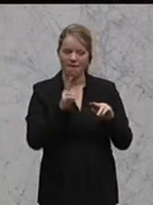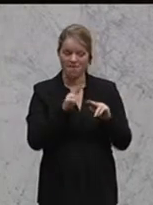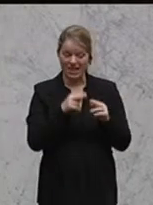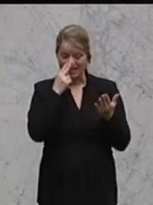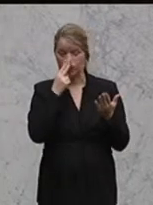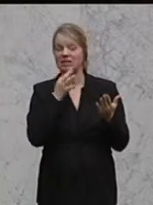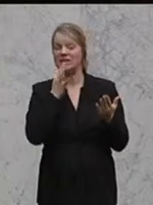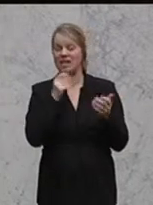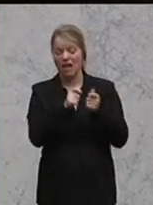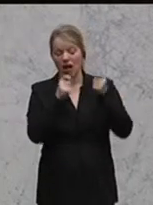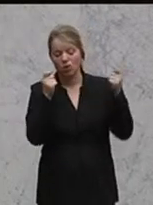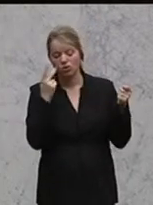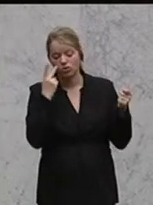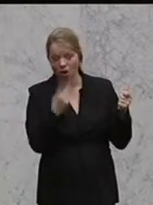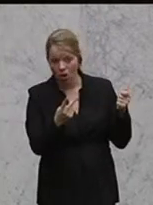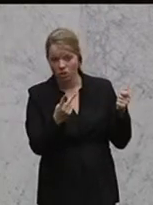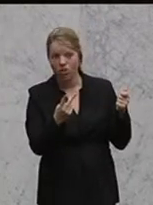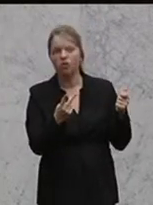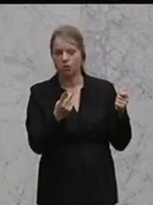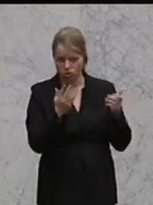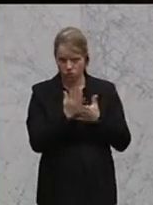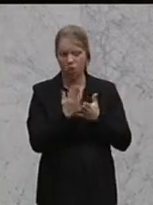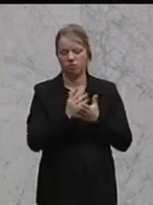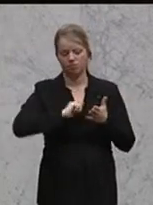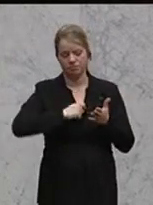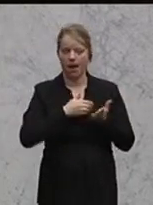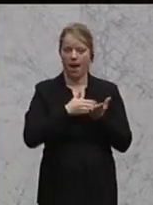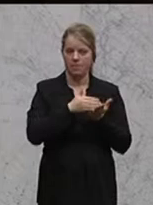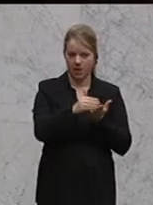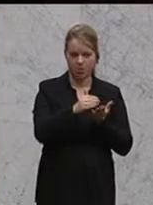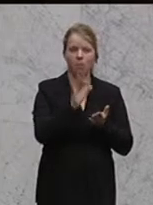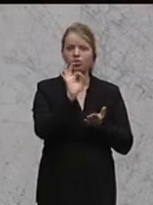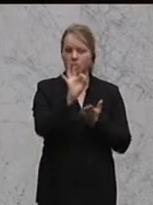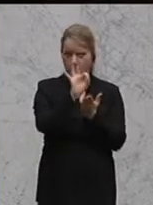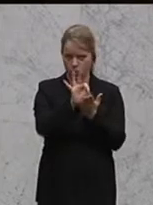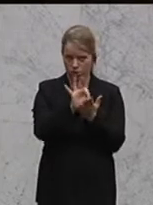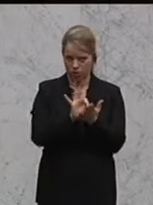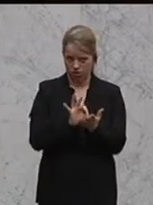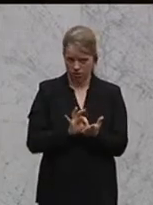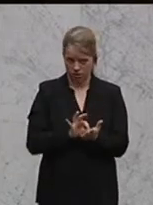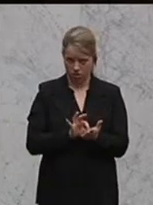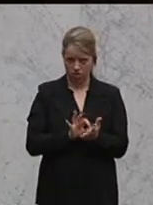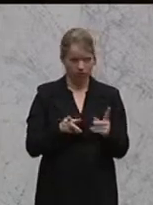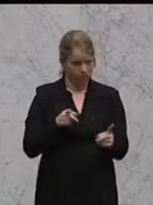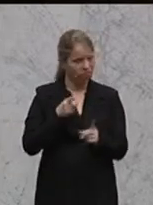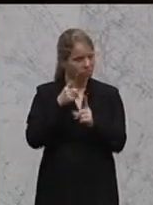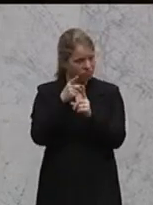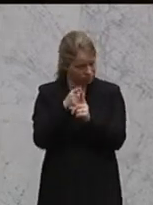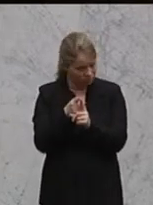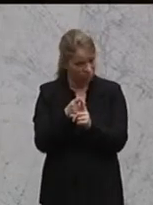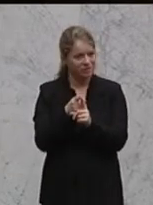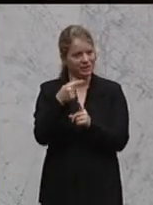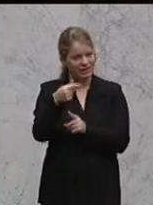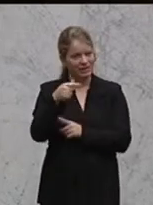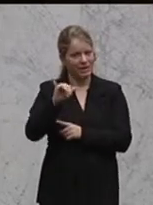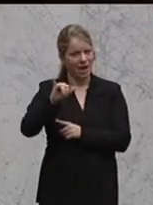eine relativ ablehnende Haltung, insbesondere zu einzelnen Punkten dieser angestrebten und zur erwartenden